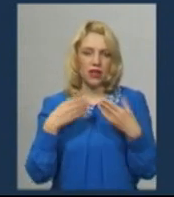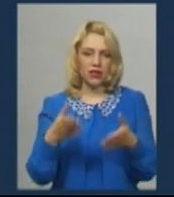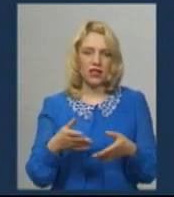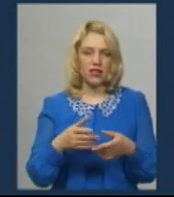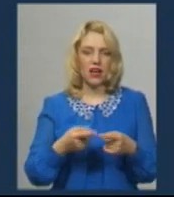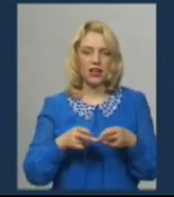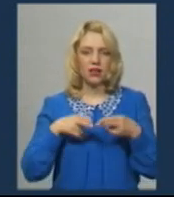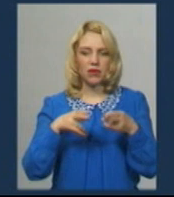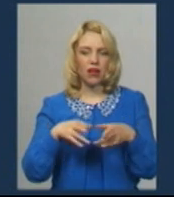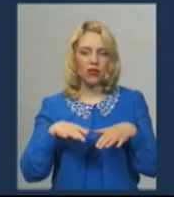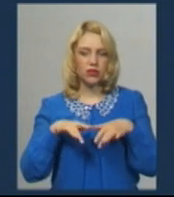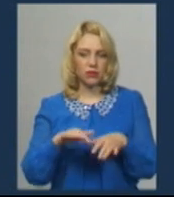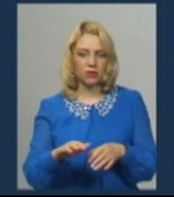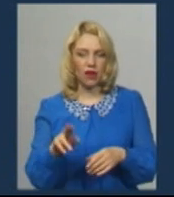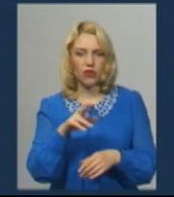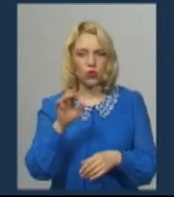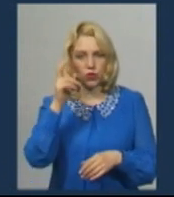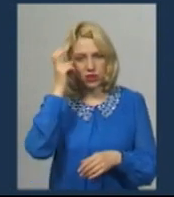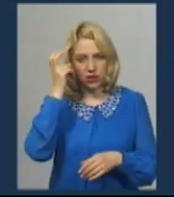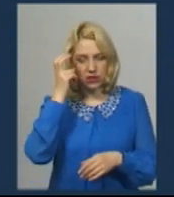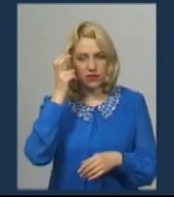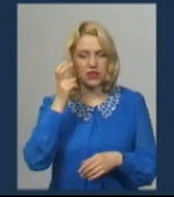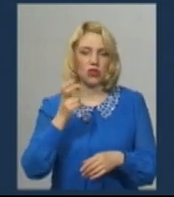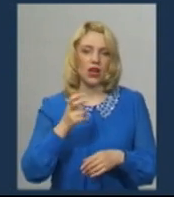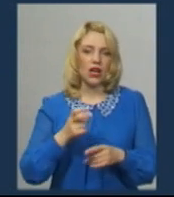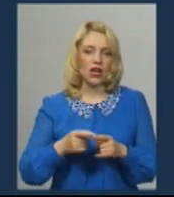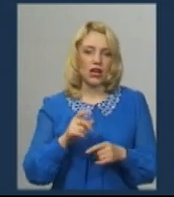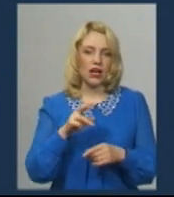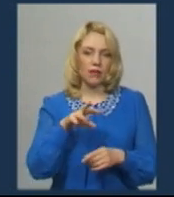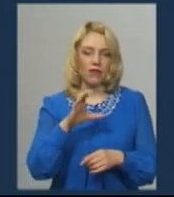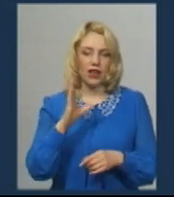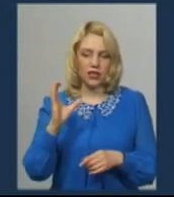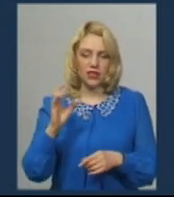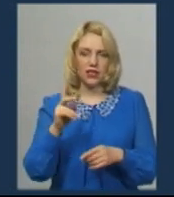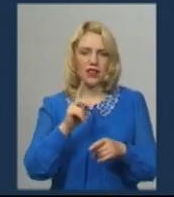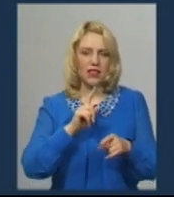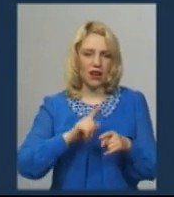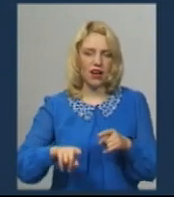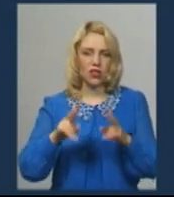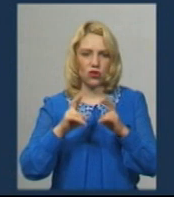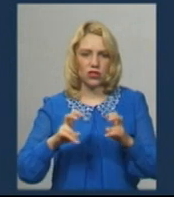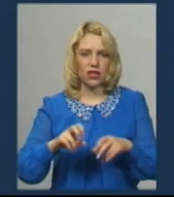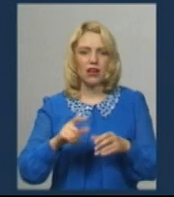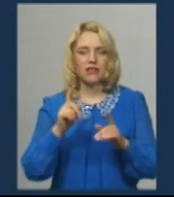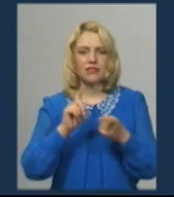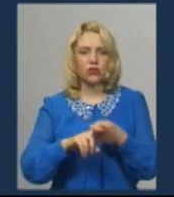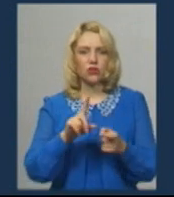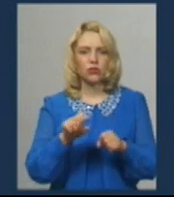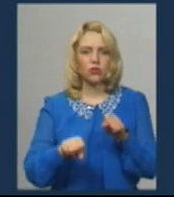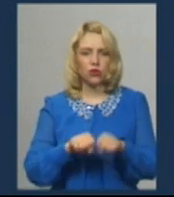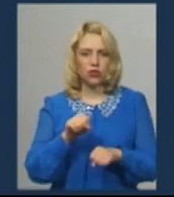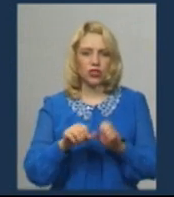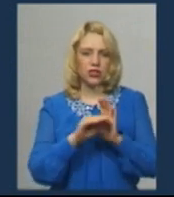Заборуднення річок Хомора та Случ до Київського слідчого управління МВС України та негайне розслідування. У зв'язку з порушенням статті 50 та статті 13